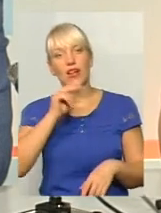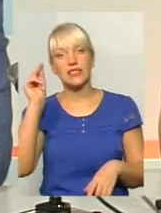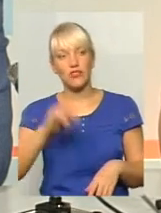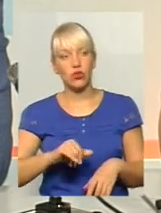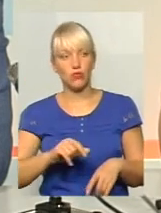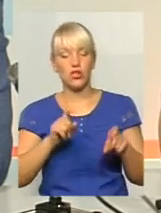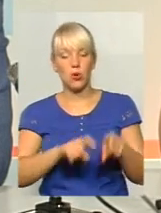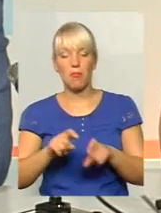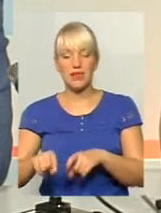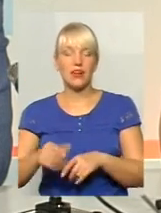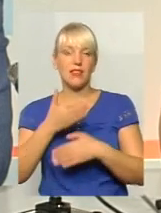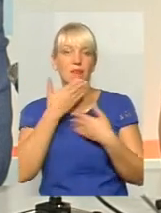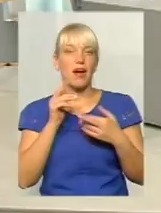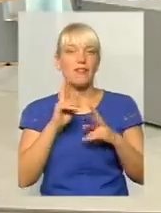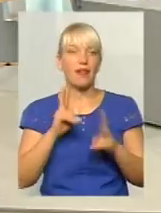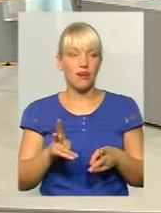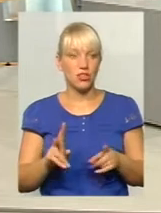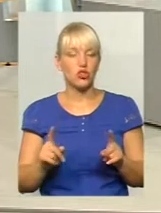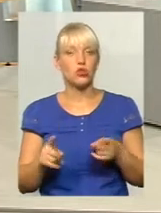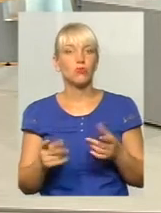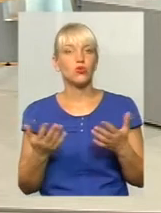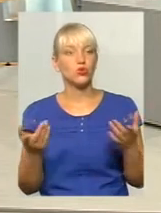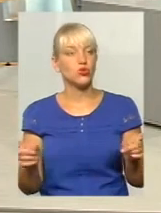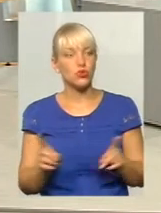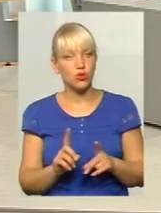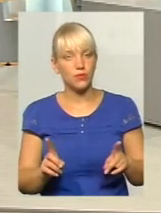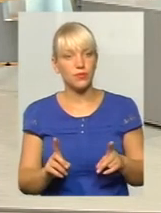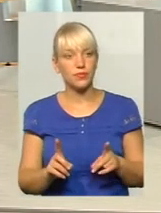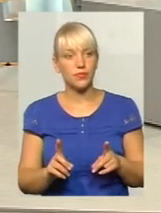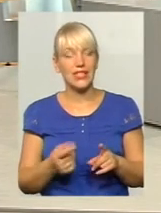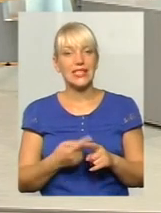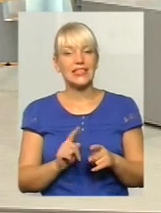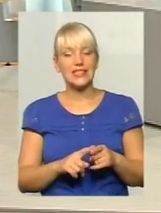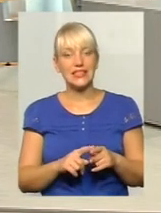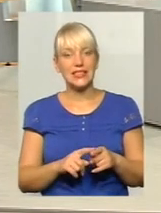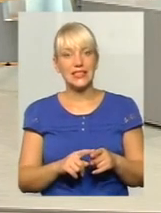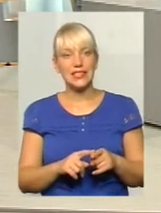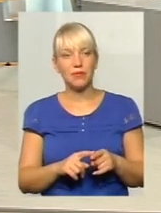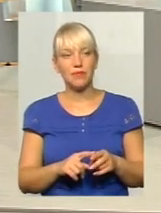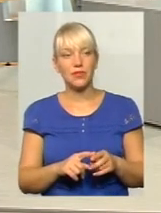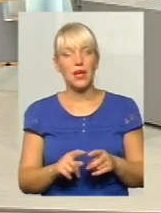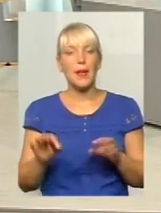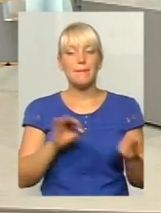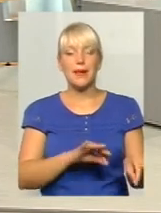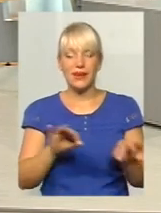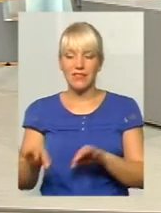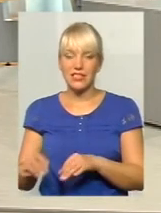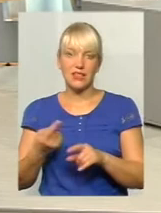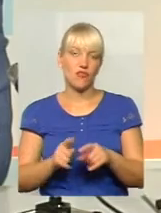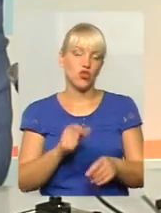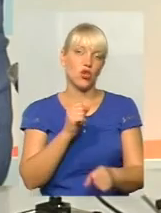пасажирів немає як, оскільки ці перевезення вони робляться для